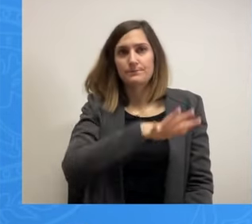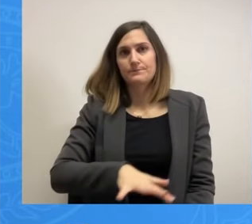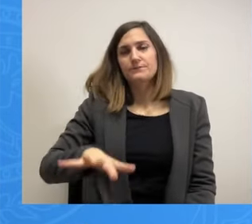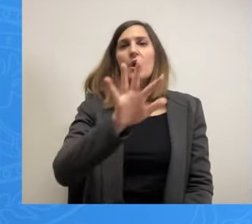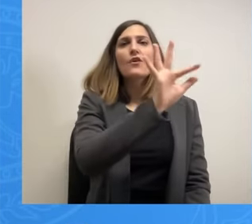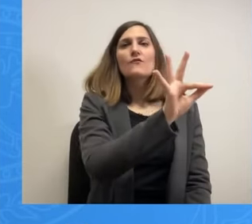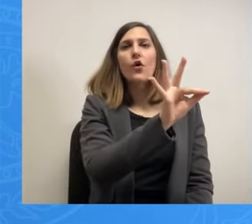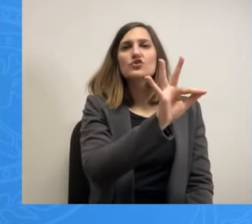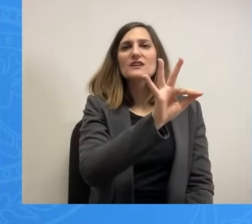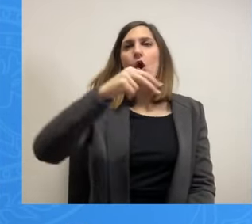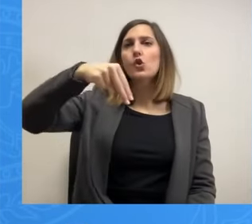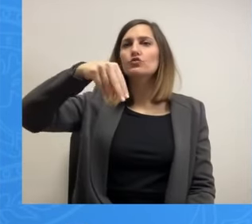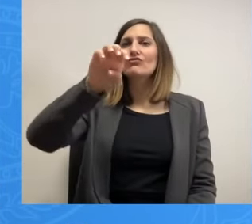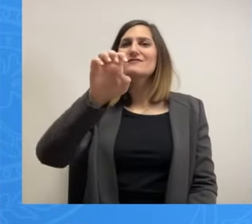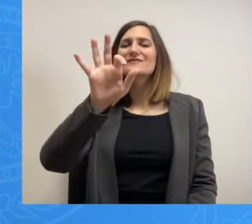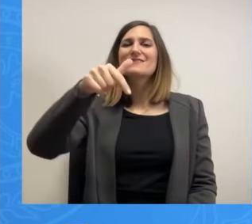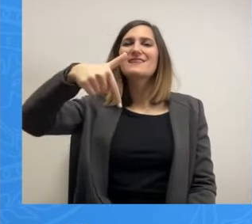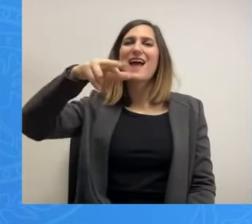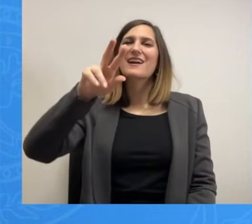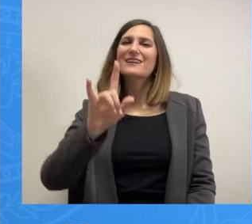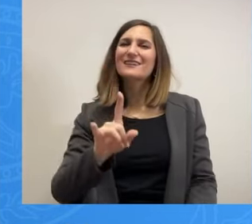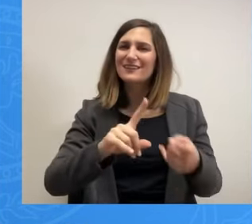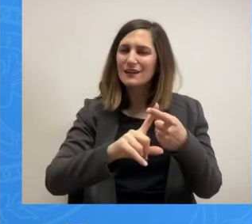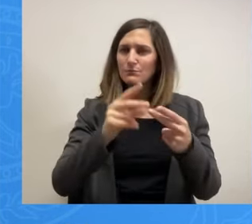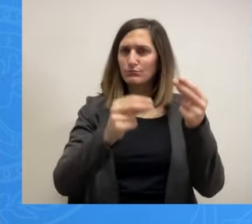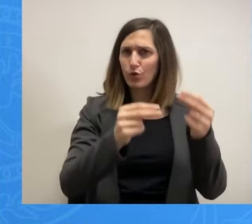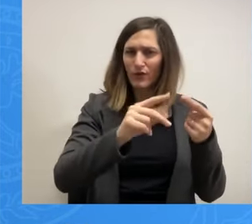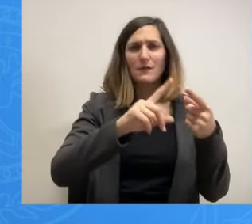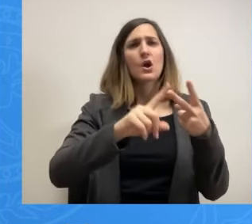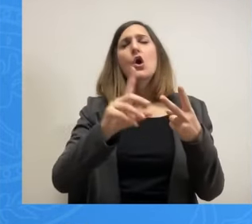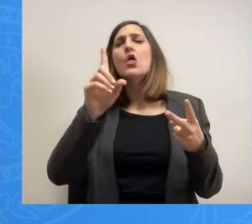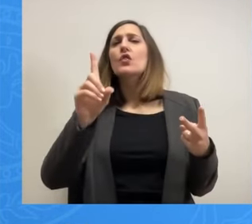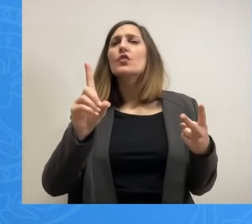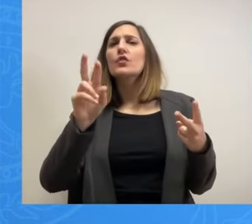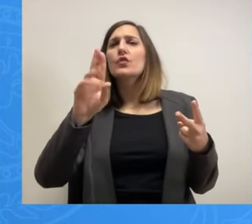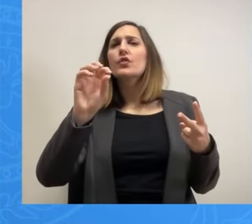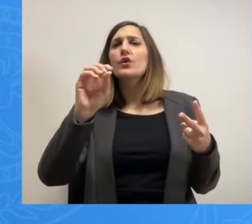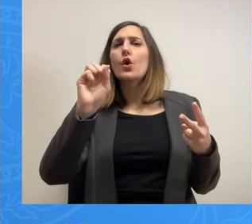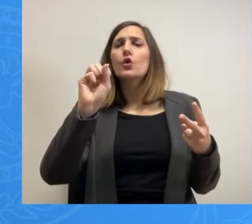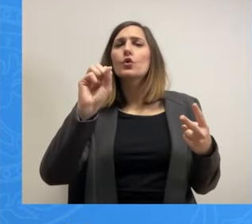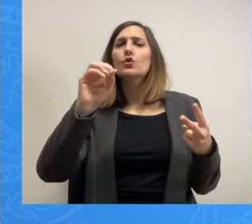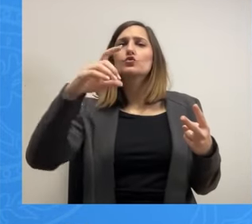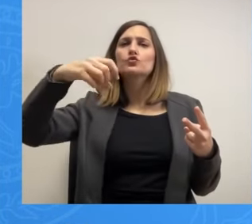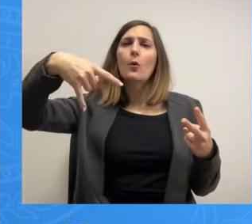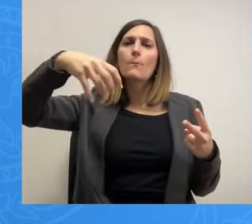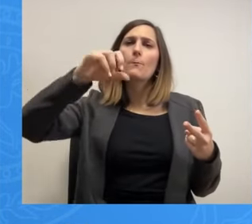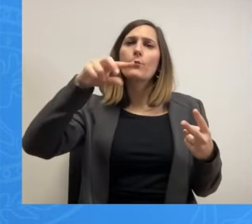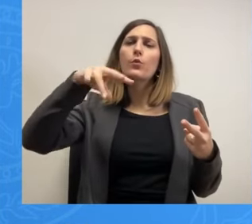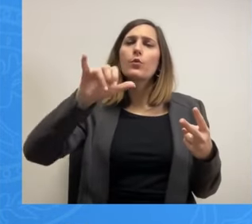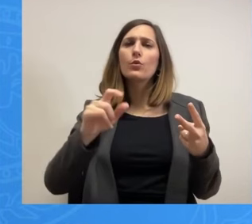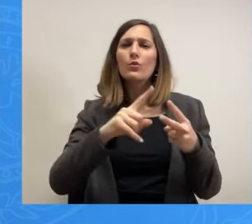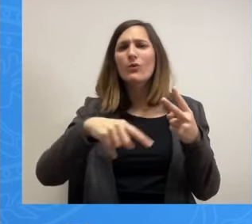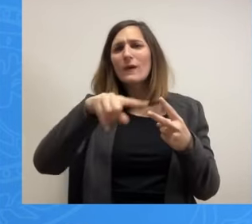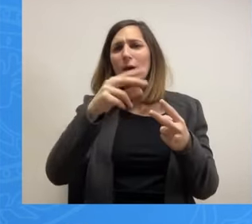εκτός από αυτό υπάρχει και κάτω, στη Δροσοπούλου, υπάρχουν τα έργα και θεωρούν ότι είναι άκρος δίκαιοι.